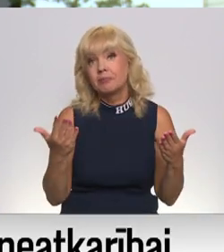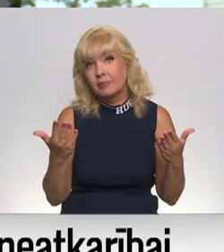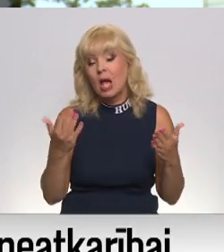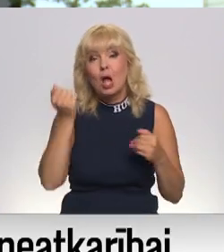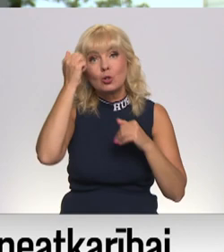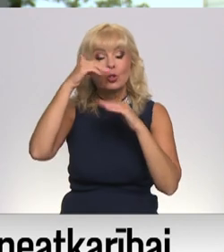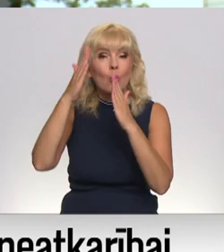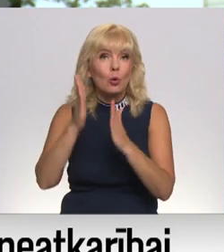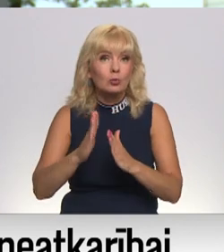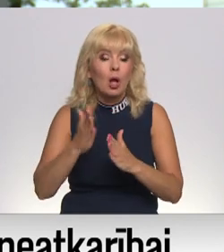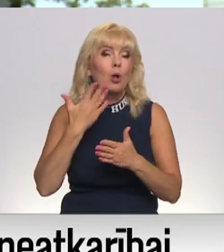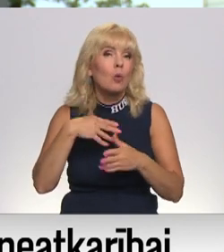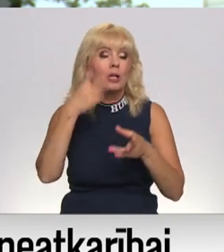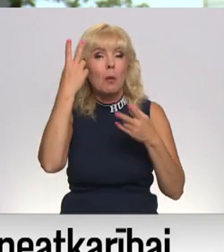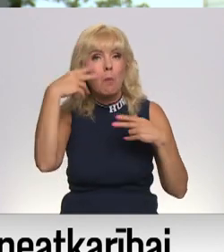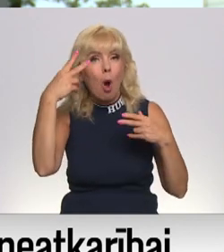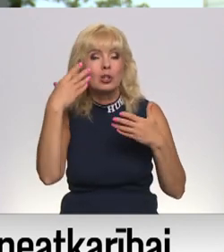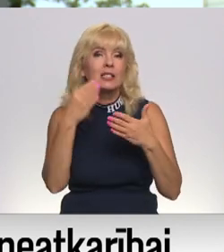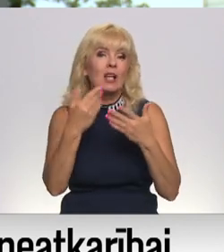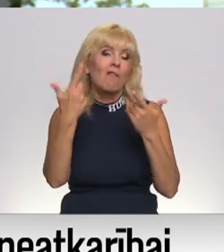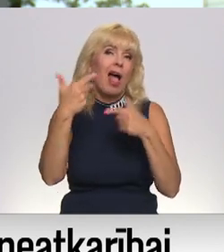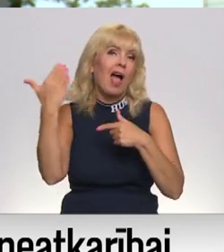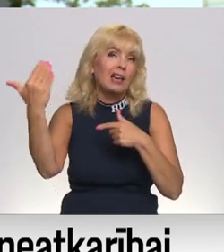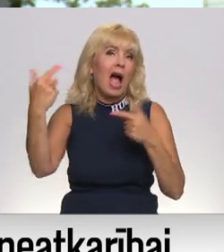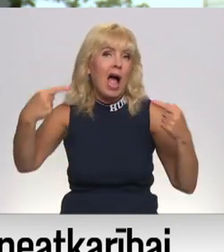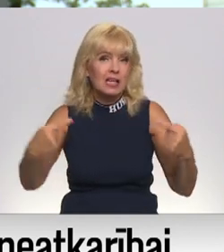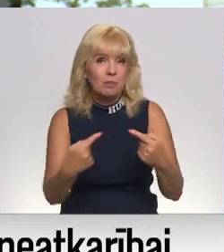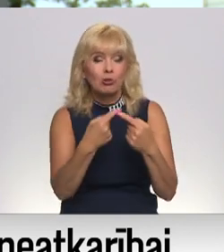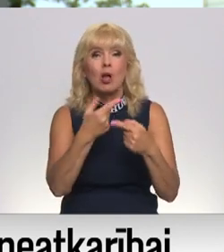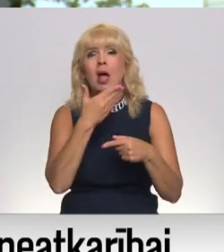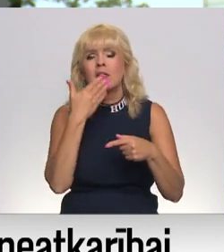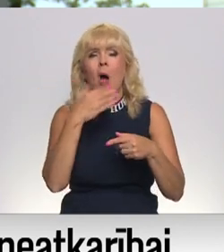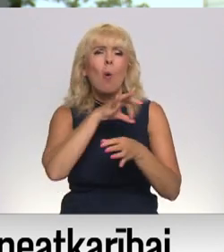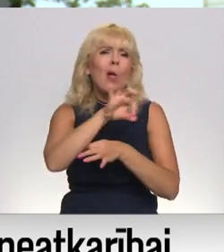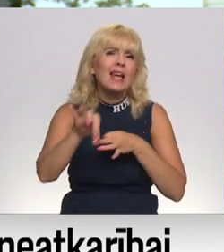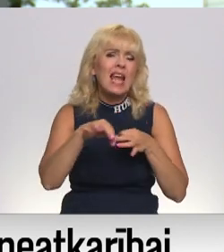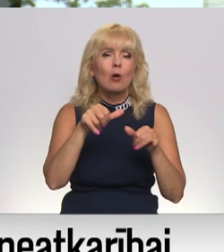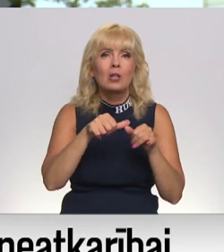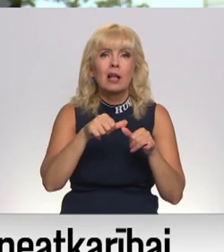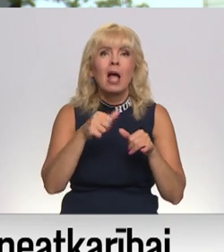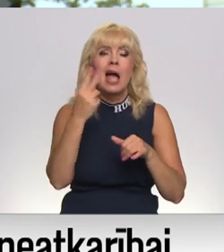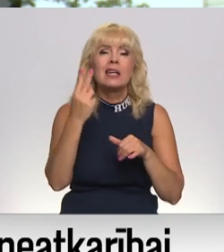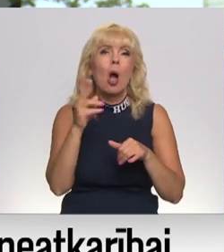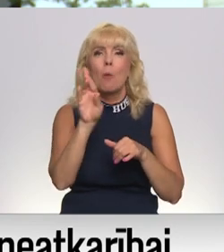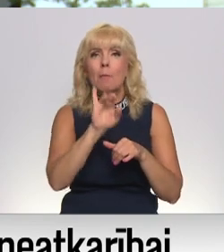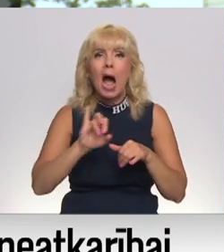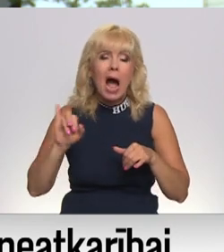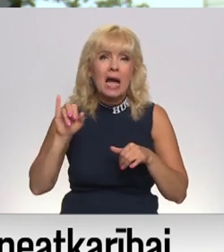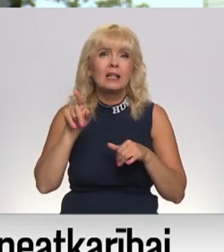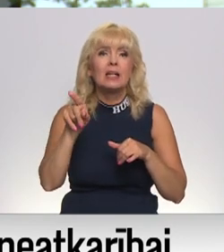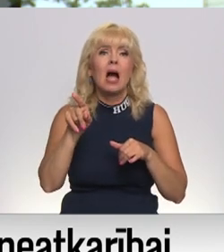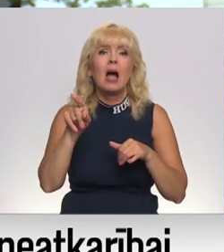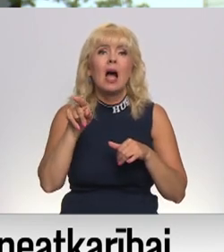skulptūra ir ļoti moderna, savam laikam atbilstuša. Jo nav līku detaļu. Jaunavēm arī navņičīgas, kas navņepos